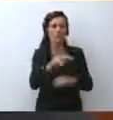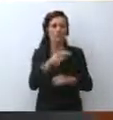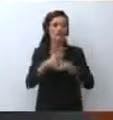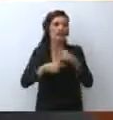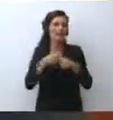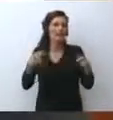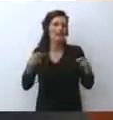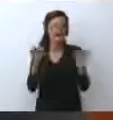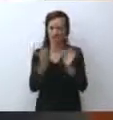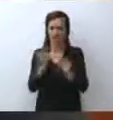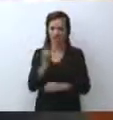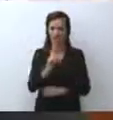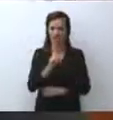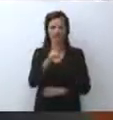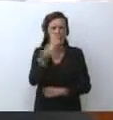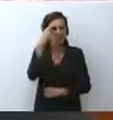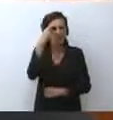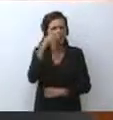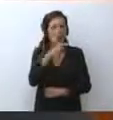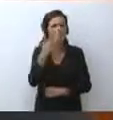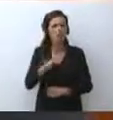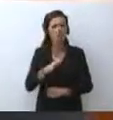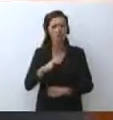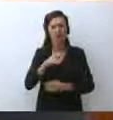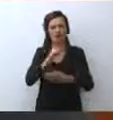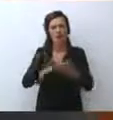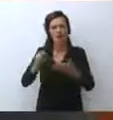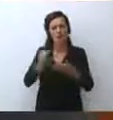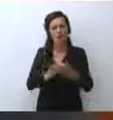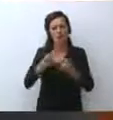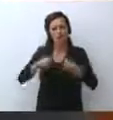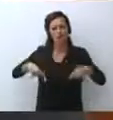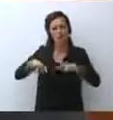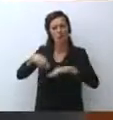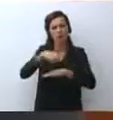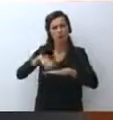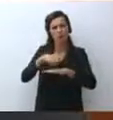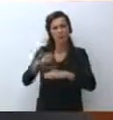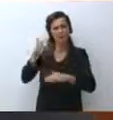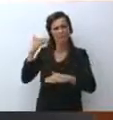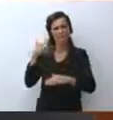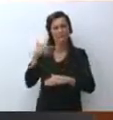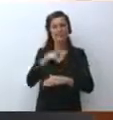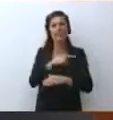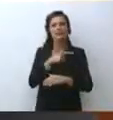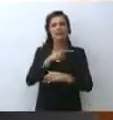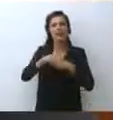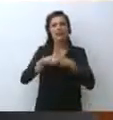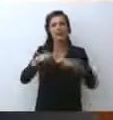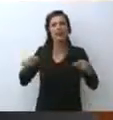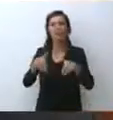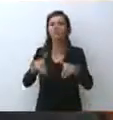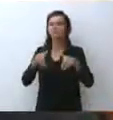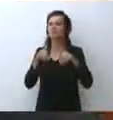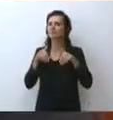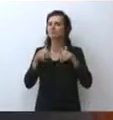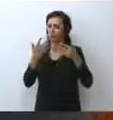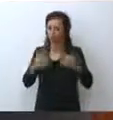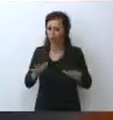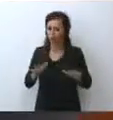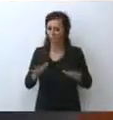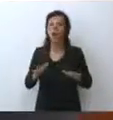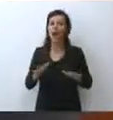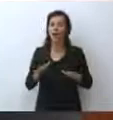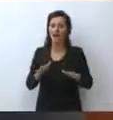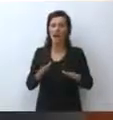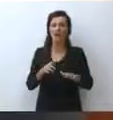ricorderà, il voto in Consiglio dei Ministri in cui la Lega si astenne su un decreto in particolare, quindi non è l'unico precedente.